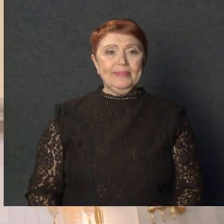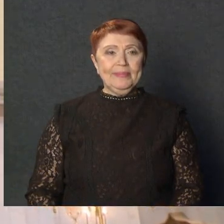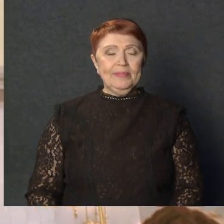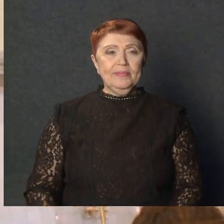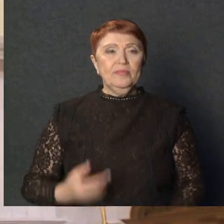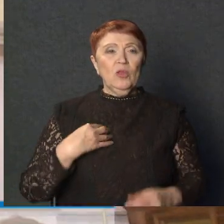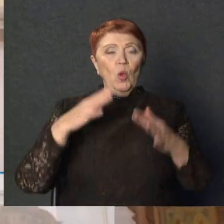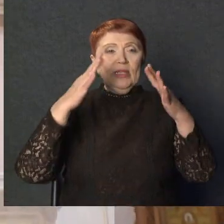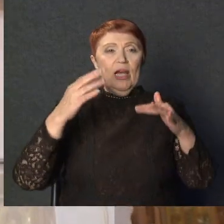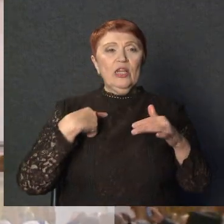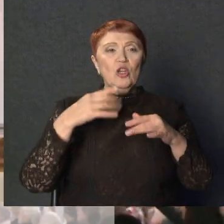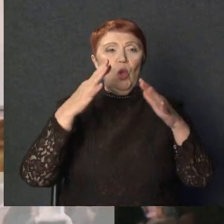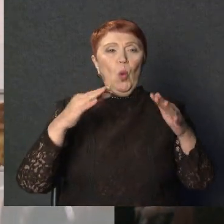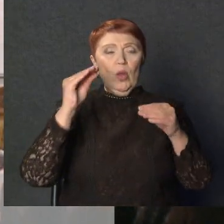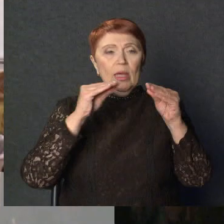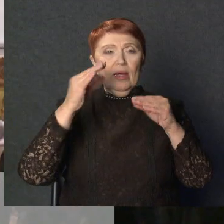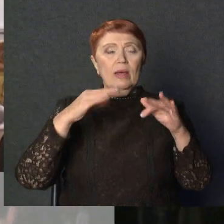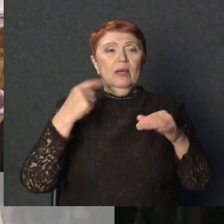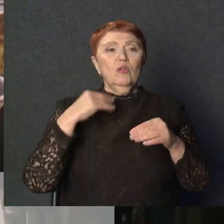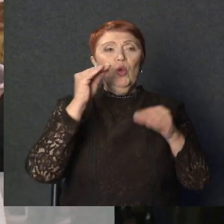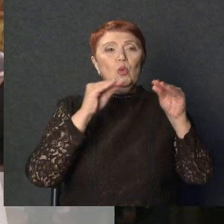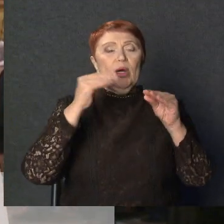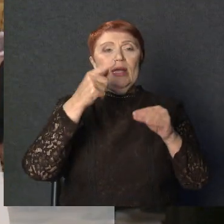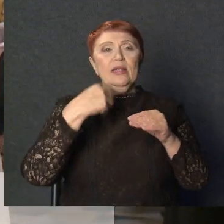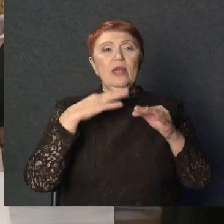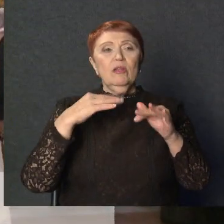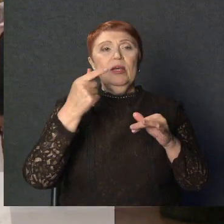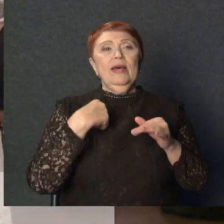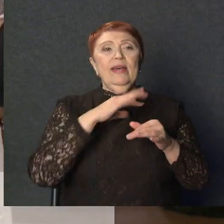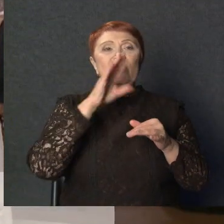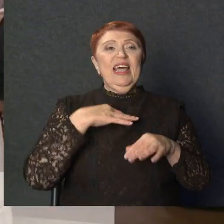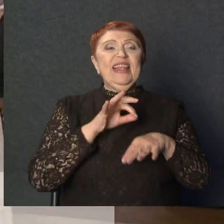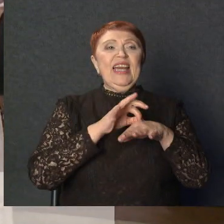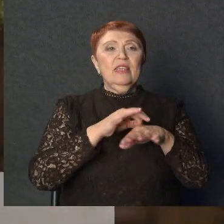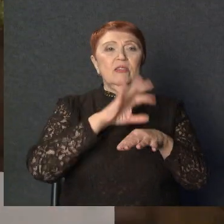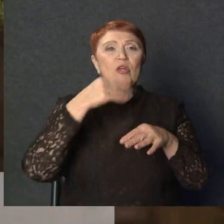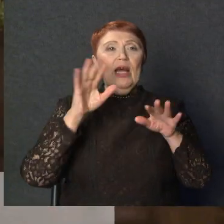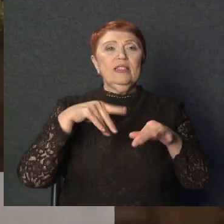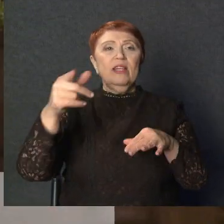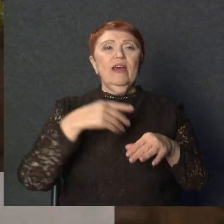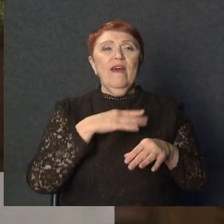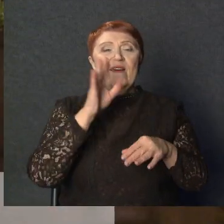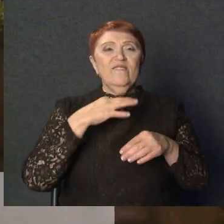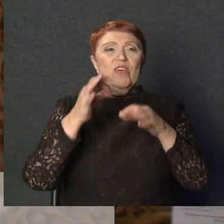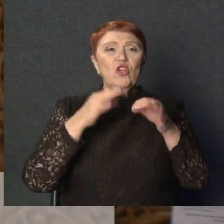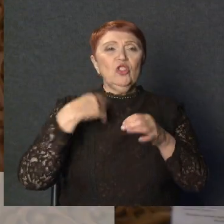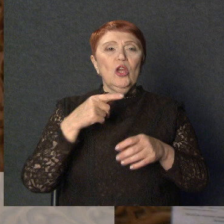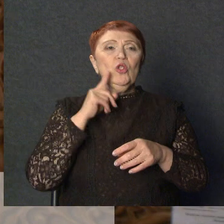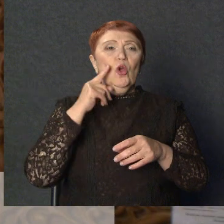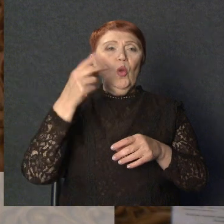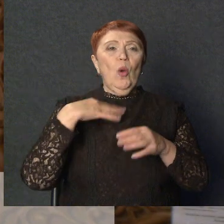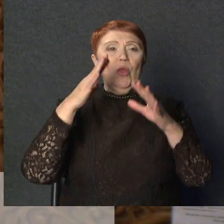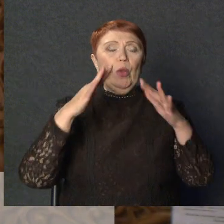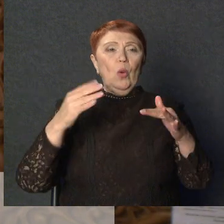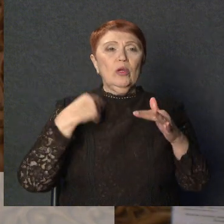Нареженные ёлки украсили Спасапре проженский собор. В Рождество традиция оставить вечно зелёные деревья пришла с запада и укоренилась в России